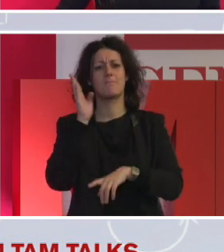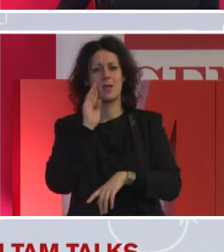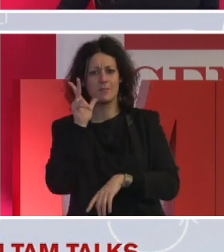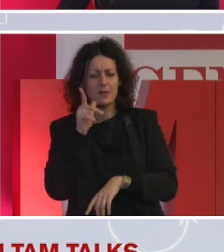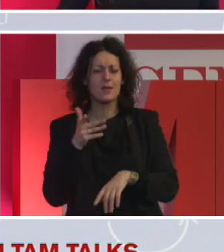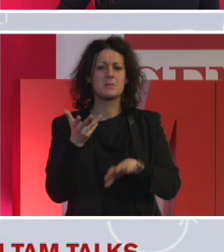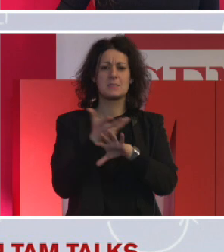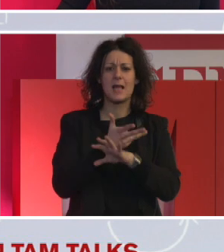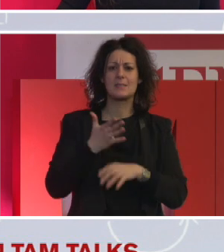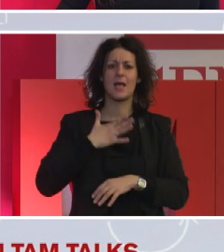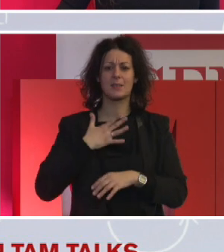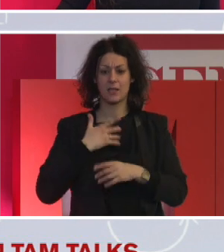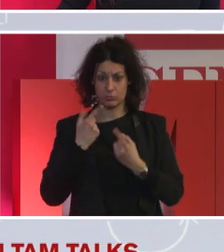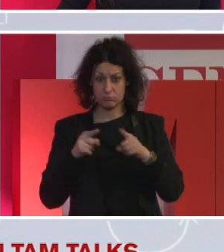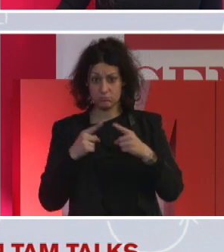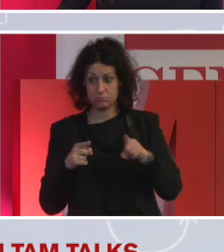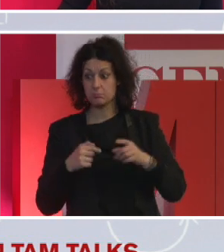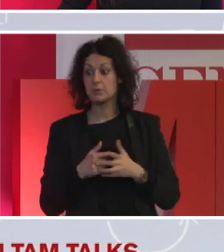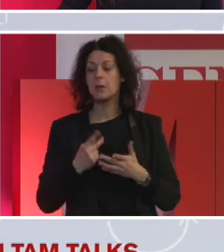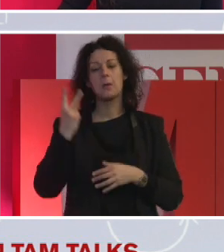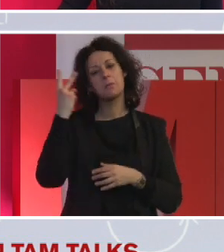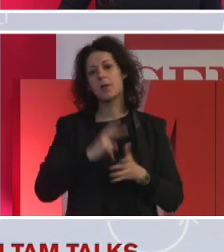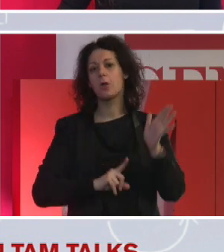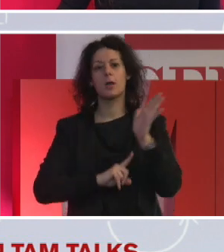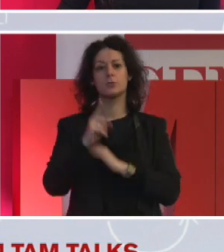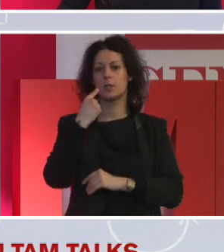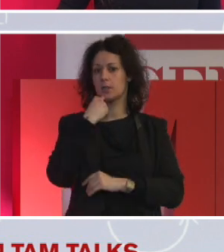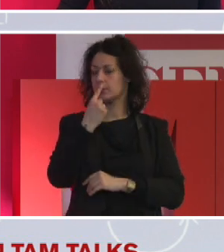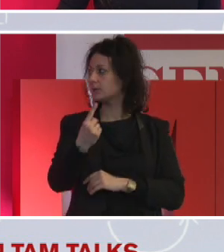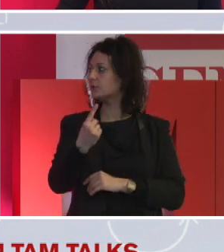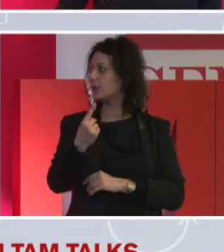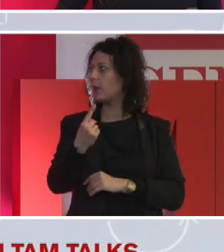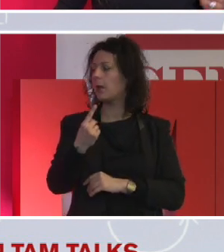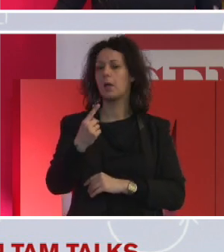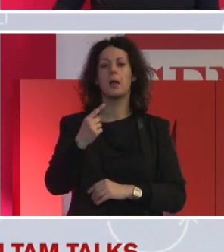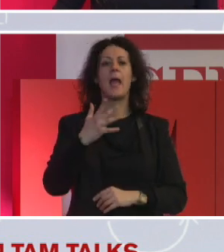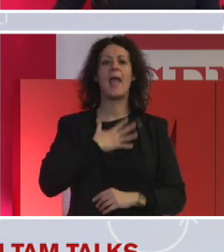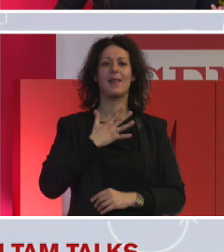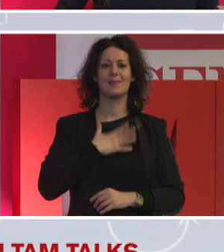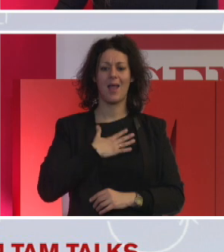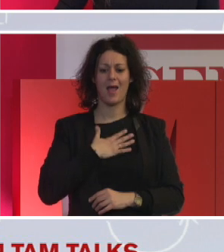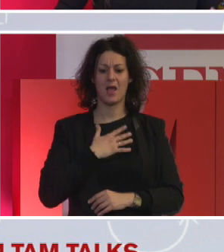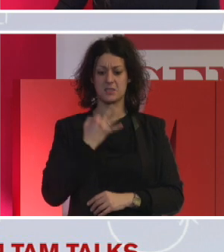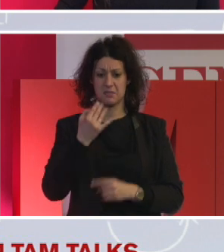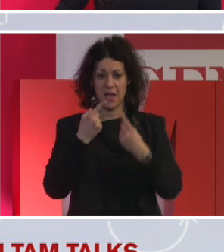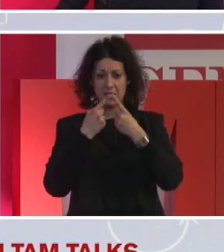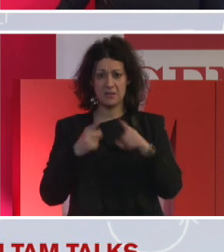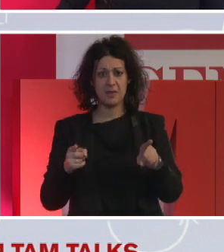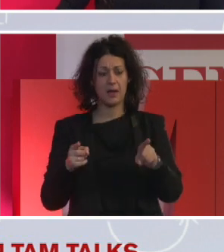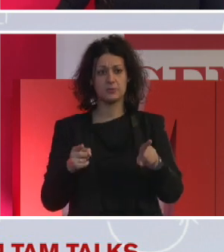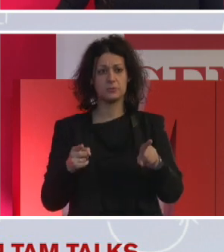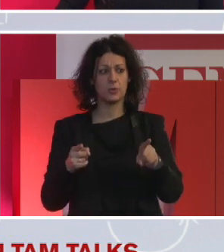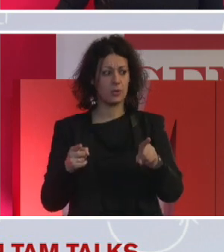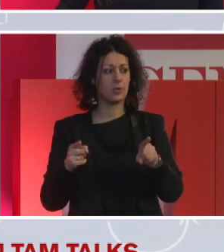molto in secondo, il 53% definisce la diversità come diversità di età. Perciò l'età viene prima sia della